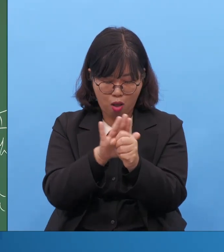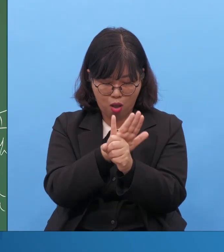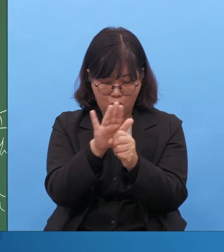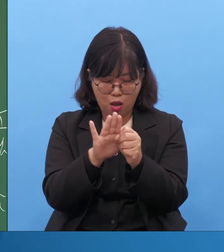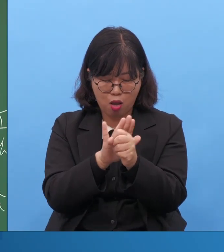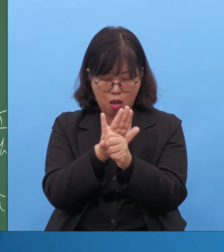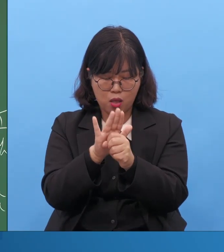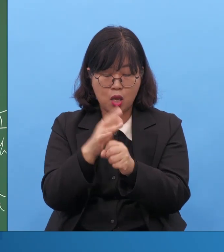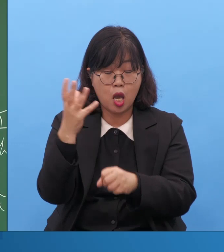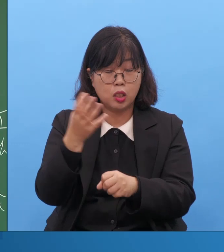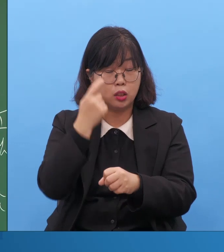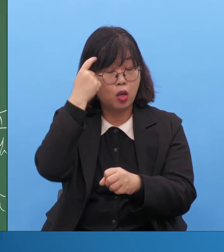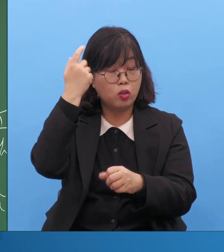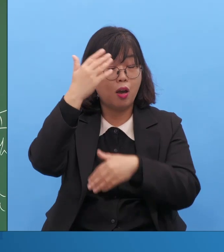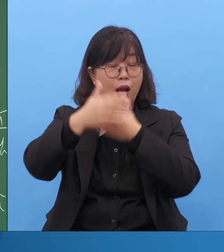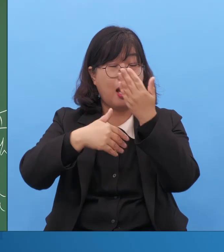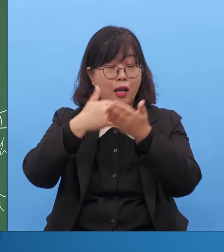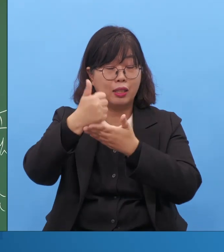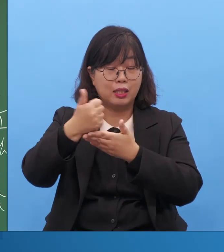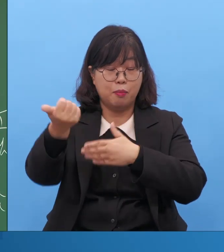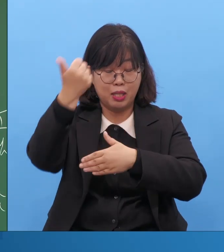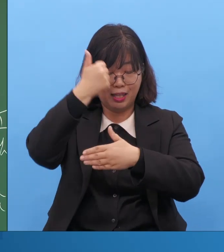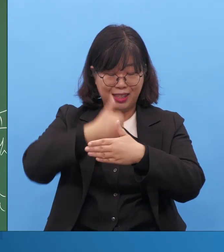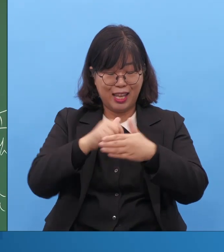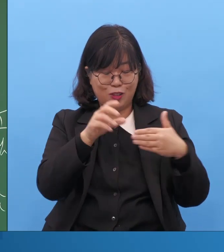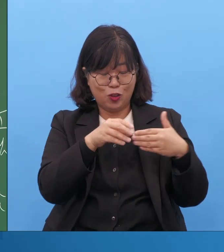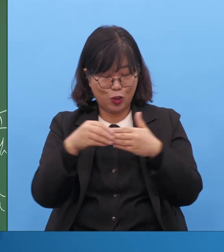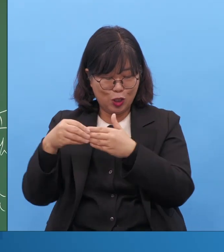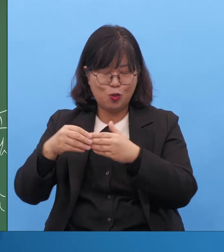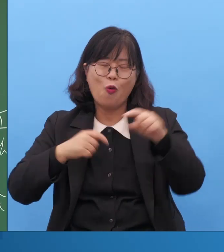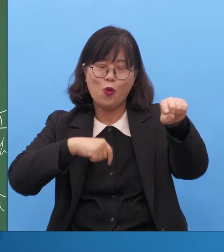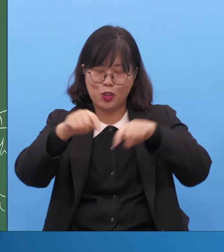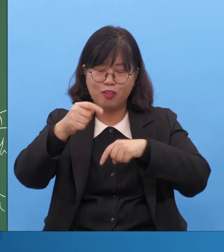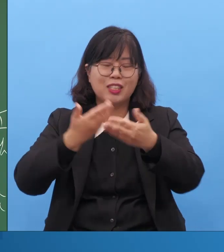성령 하나님의 내주인도 역사 교통하심이